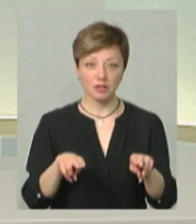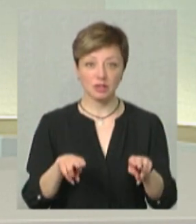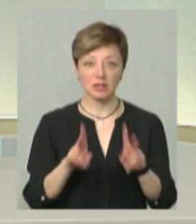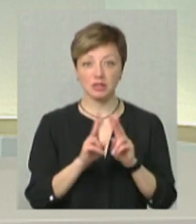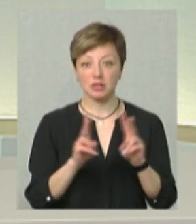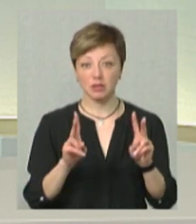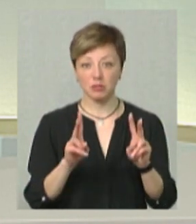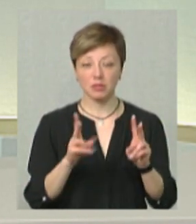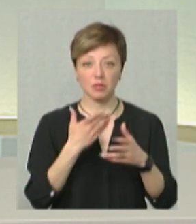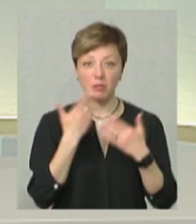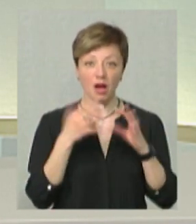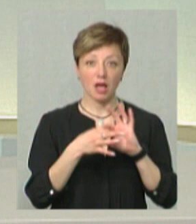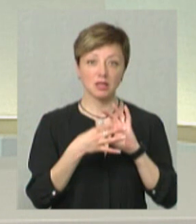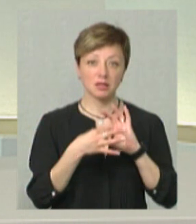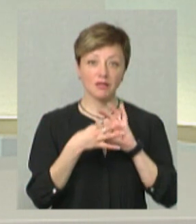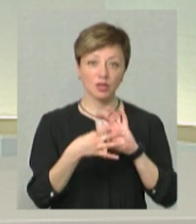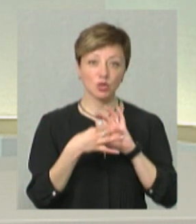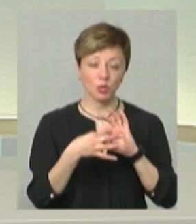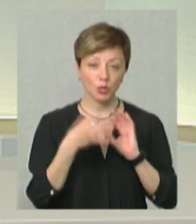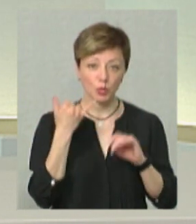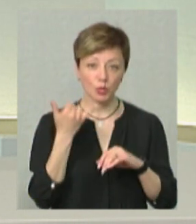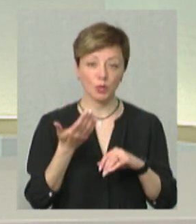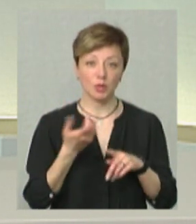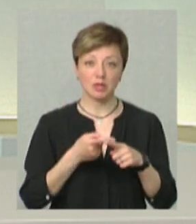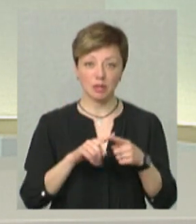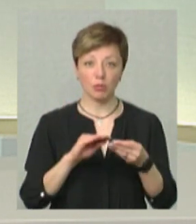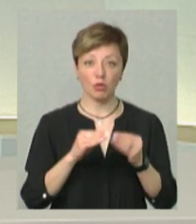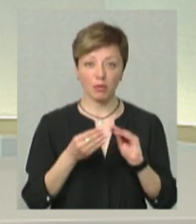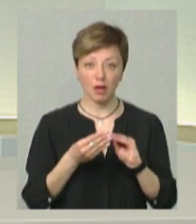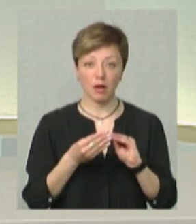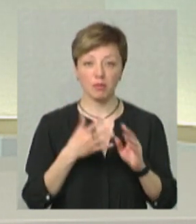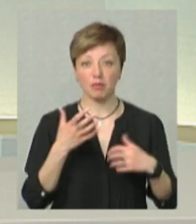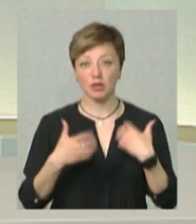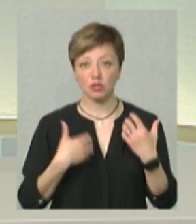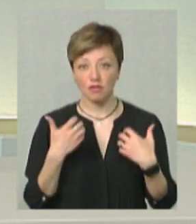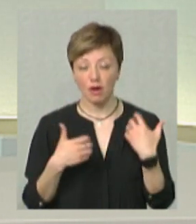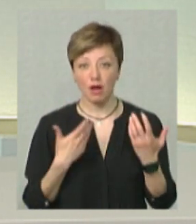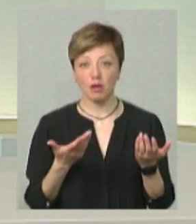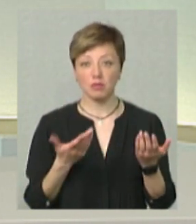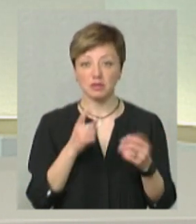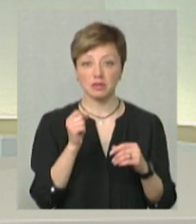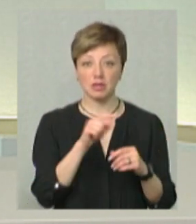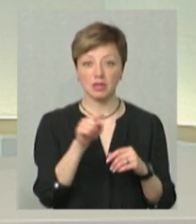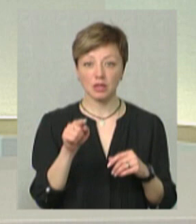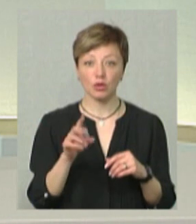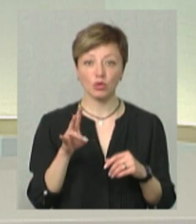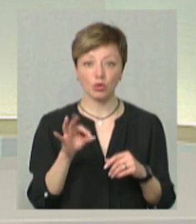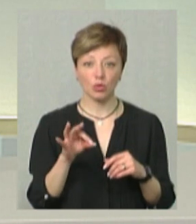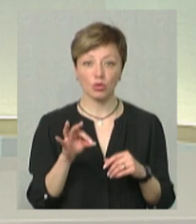кимось немає зв'язку, це проблема, ми переживаємо за них. Але